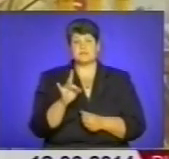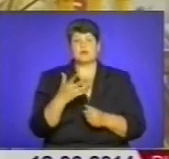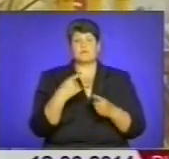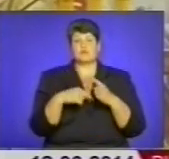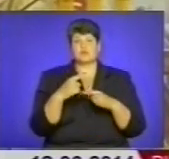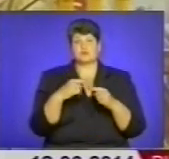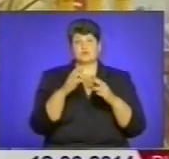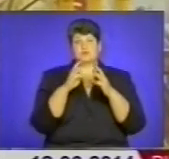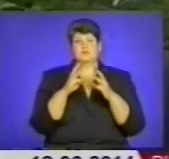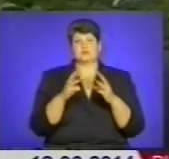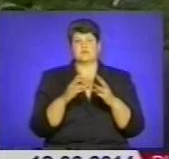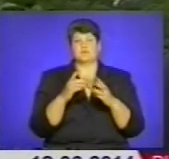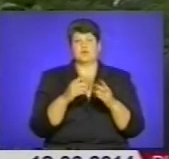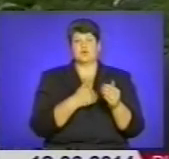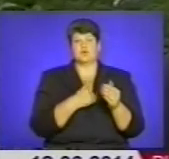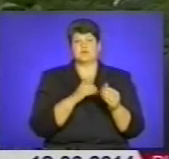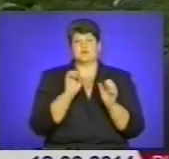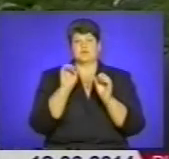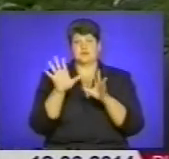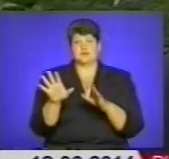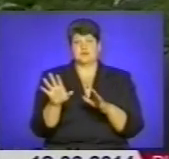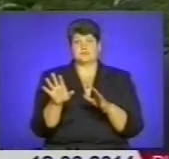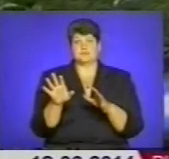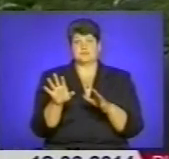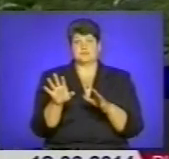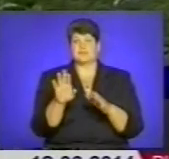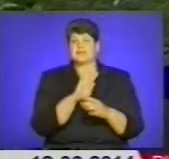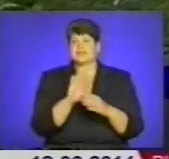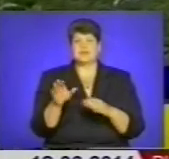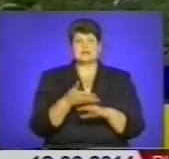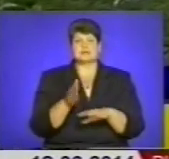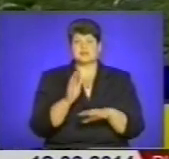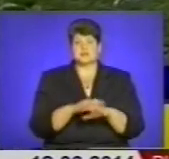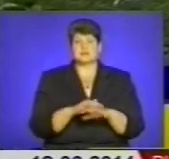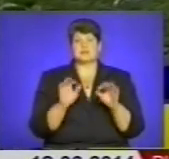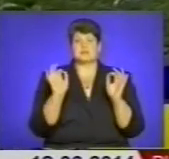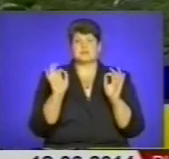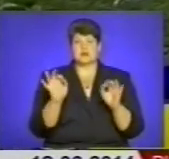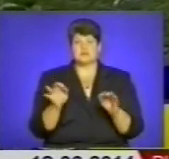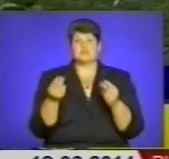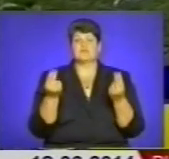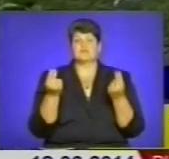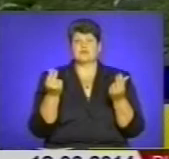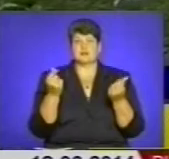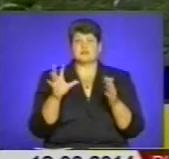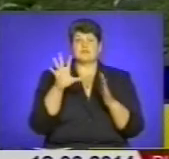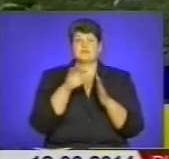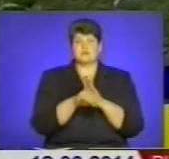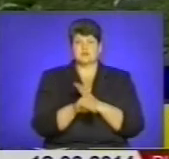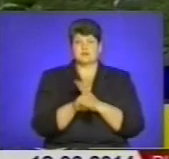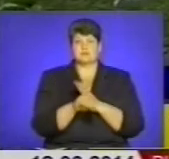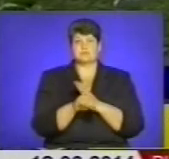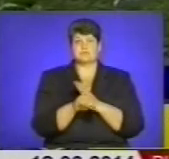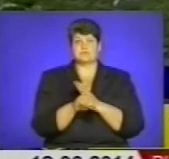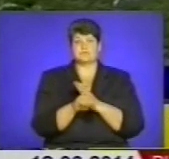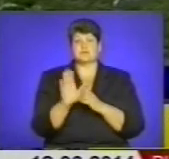влада планує усім миром. Нескладними, правильними фінансовими вливаннями як з боку